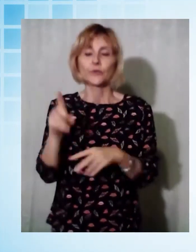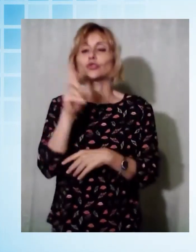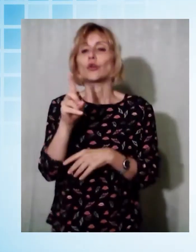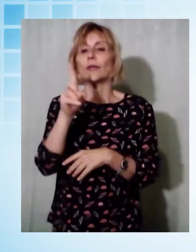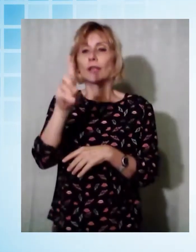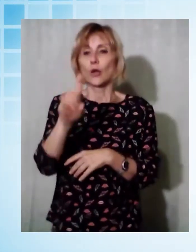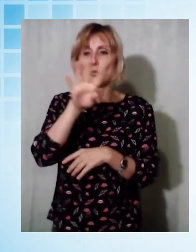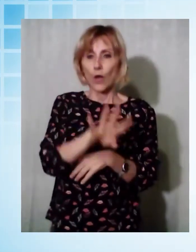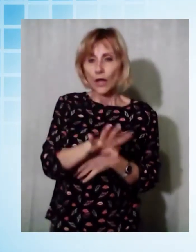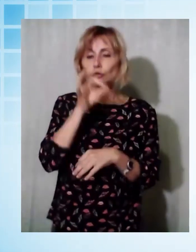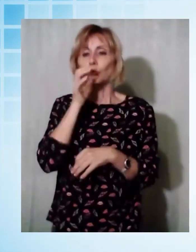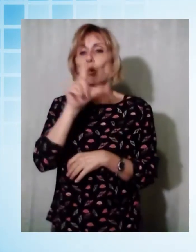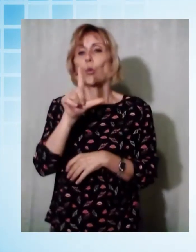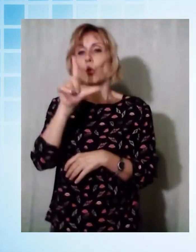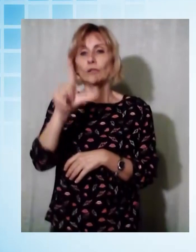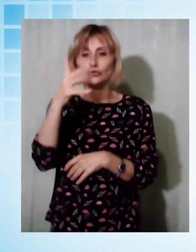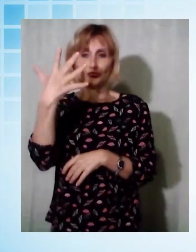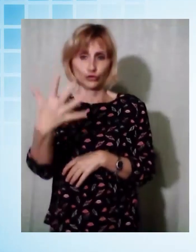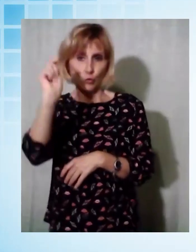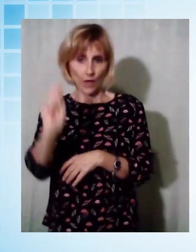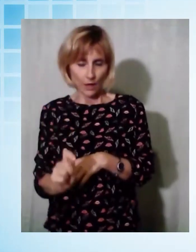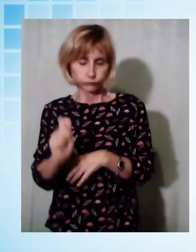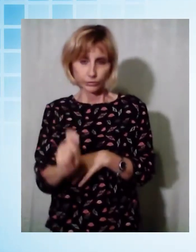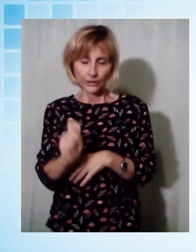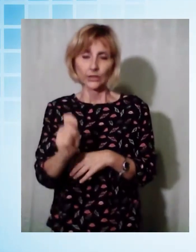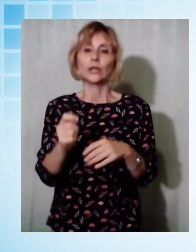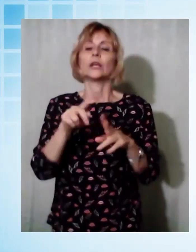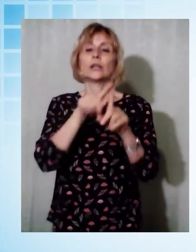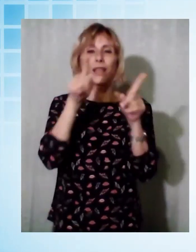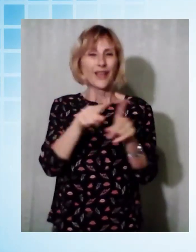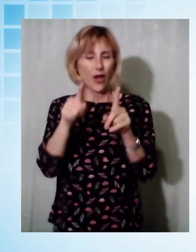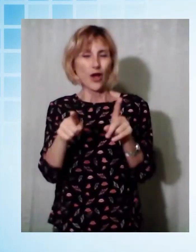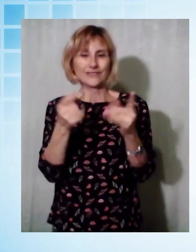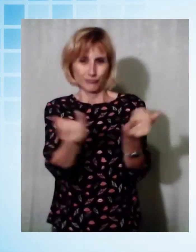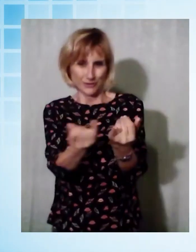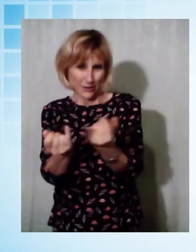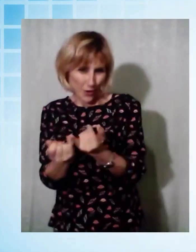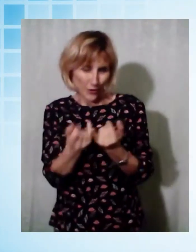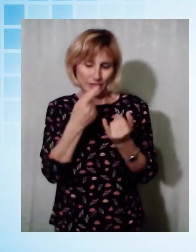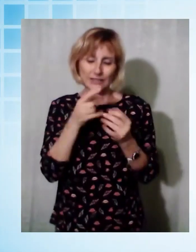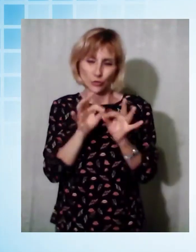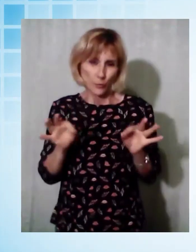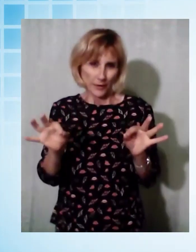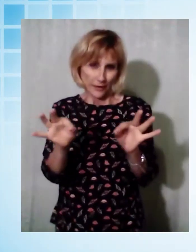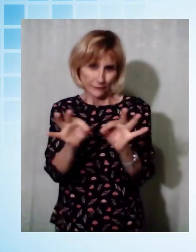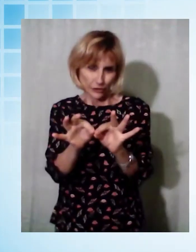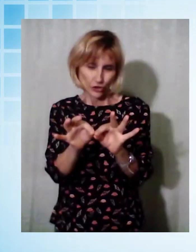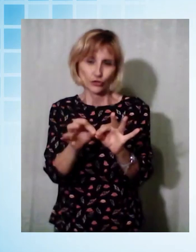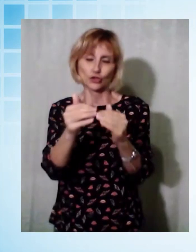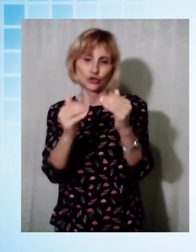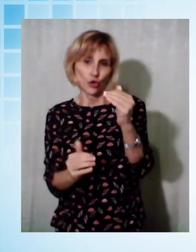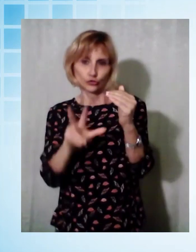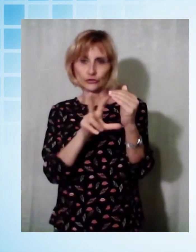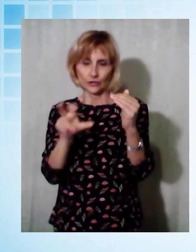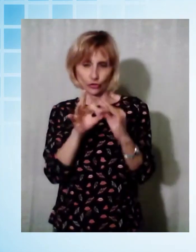dunque saranno chiusi, secondo l'ordinanza, i negozi di vicinato, ovvero quelli con superficie di vendita non superiori a 300 metri quadri,